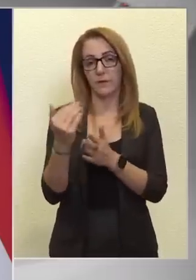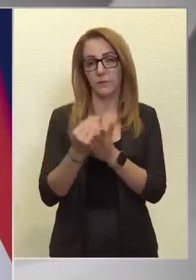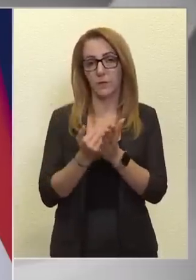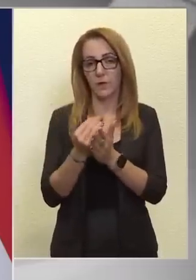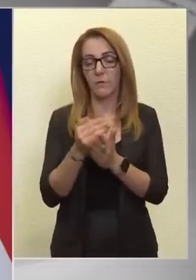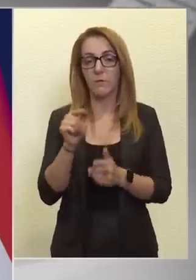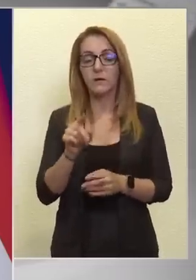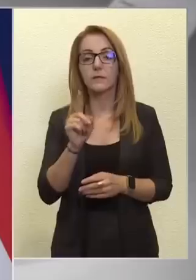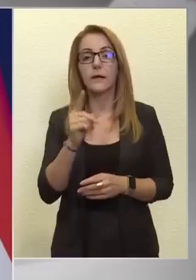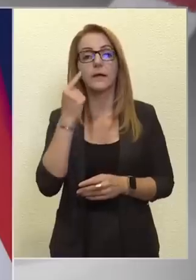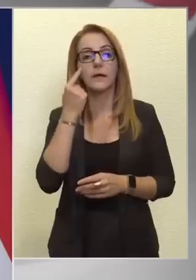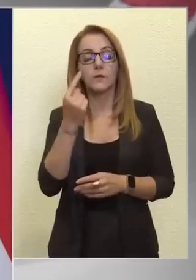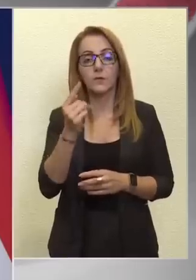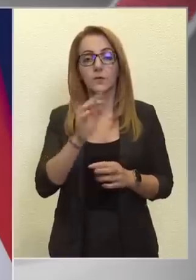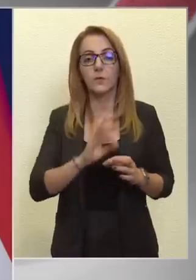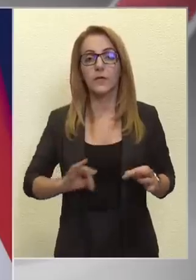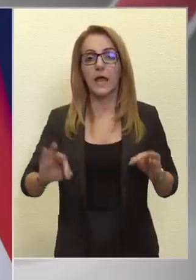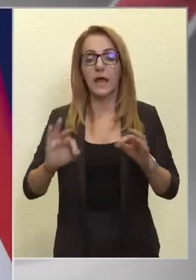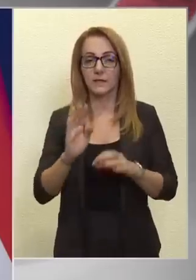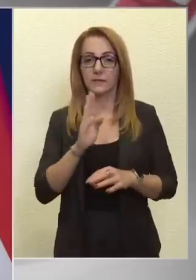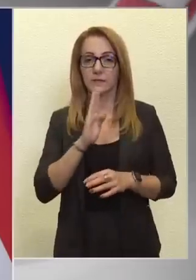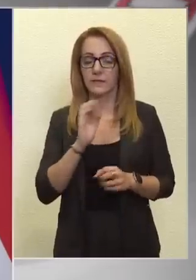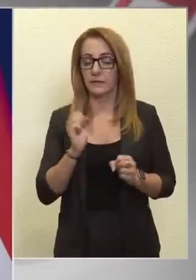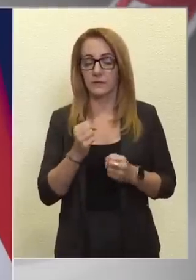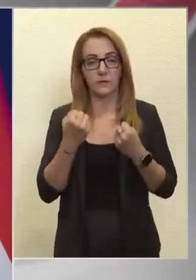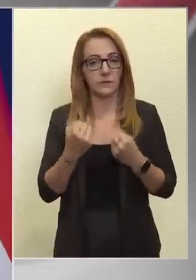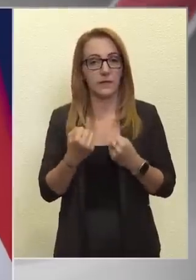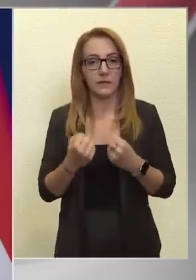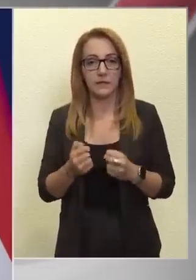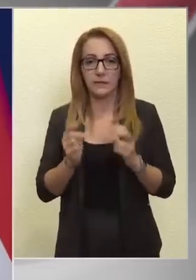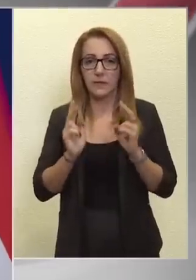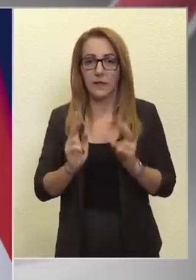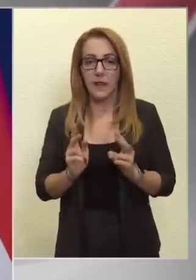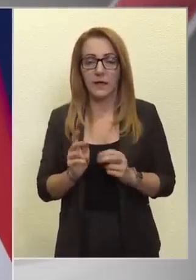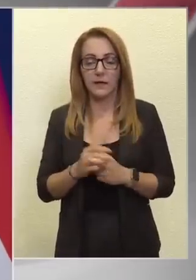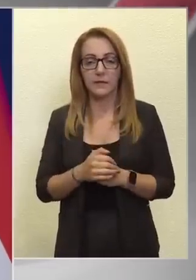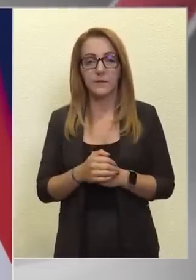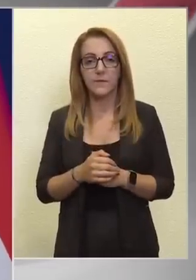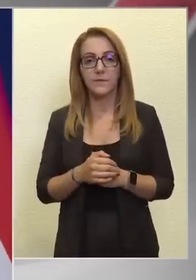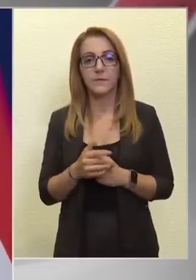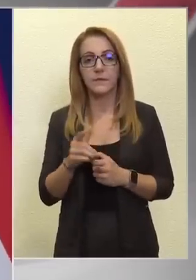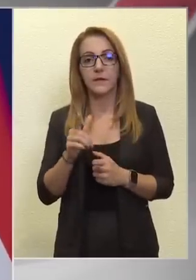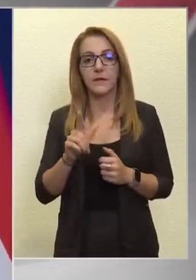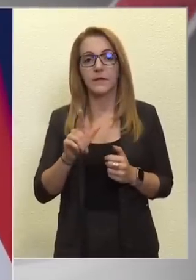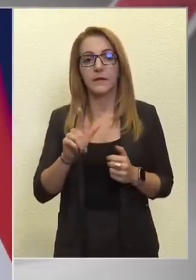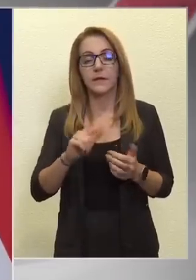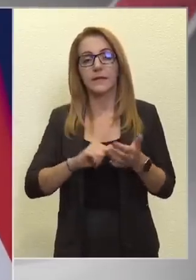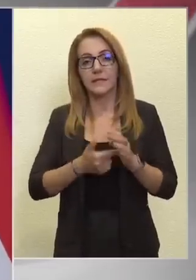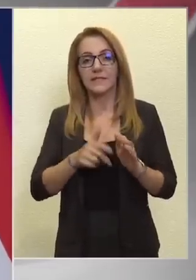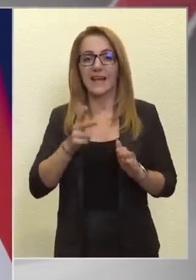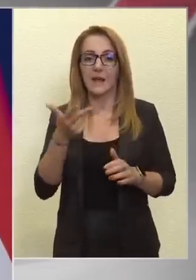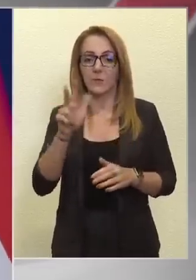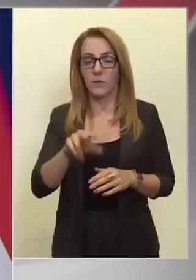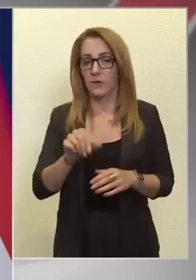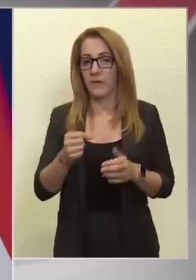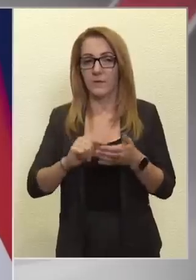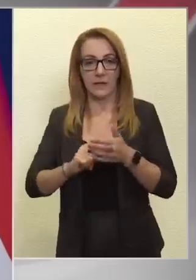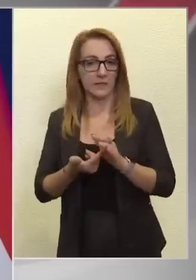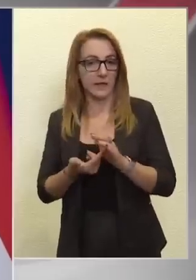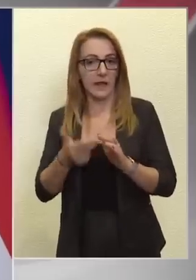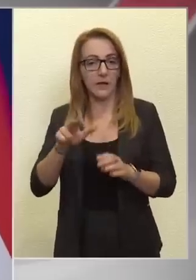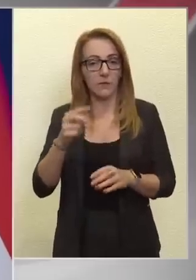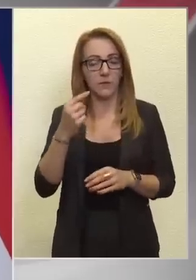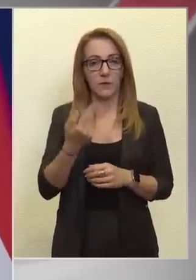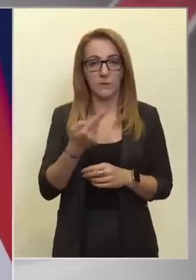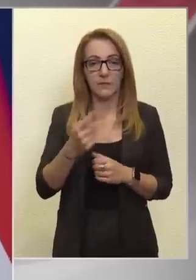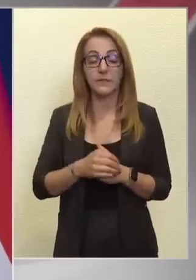De tudjuk azt, hogy az egész tél nagyon nehéz lehet, ami természetesen kétszer-három hónapból áll, nem egyszer-három hónapból,